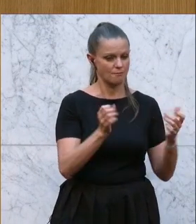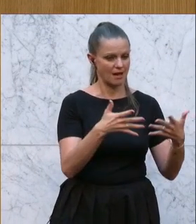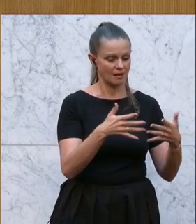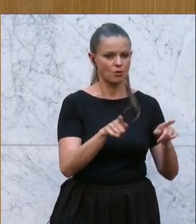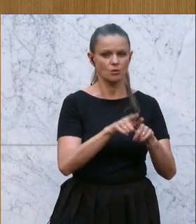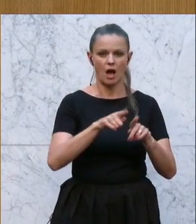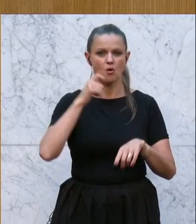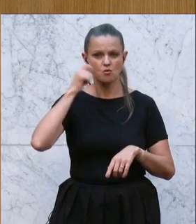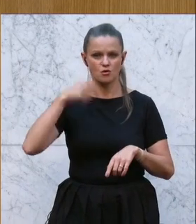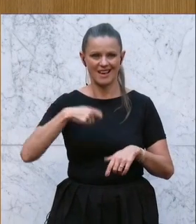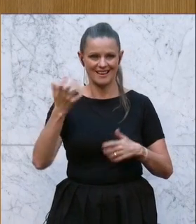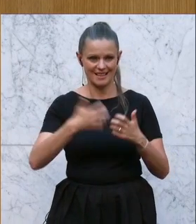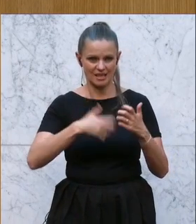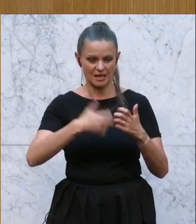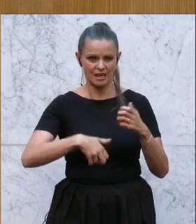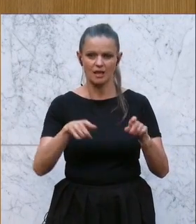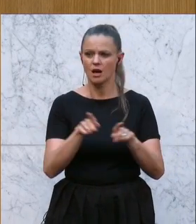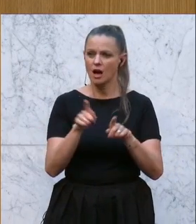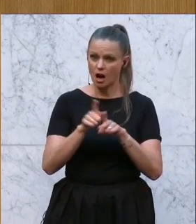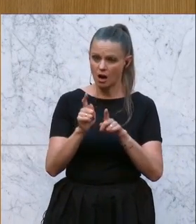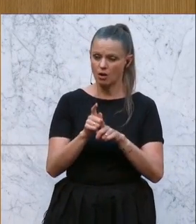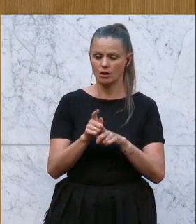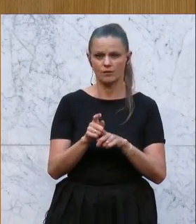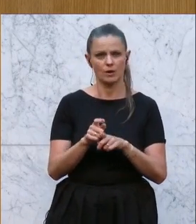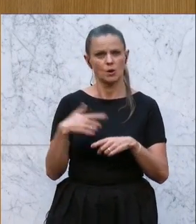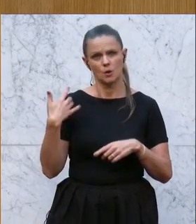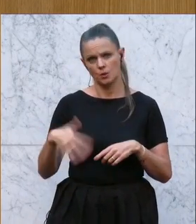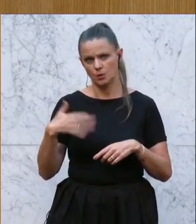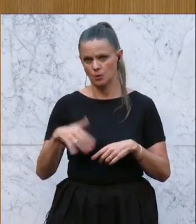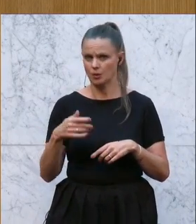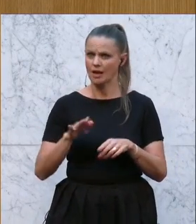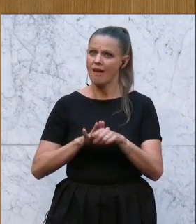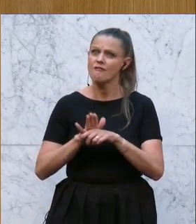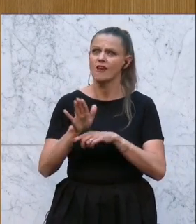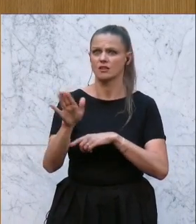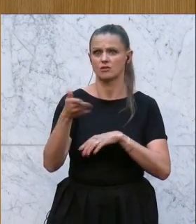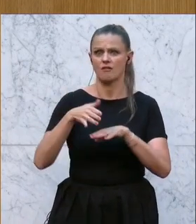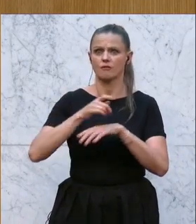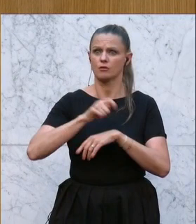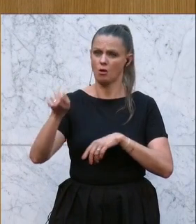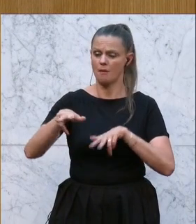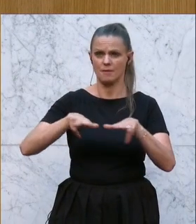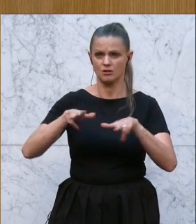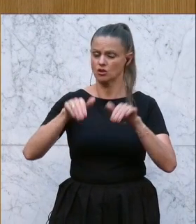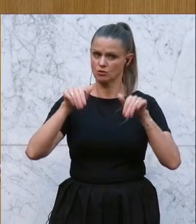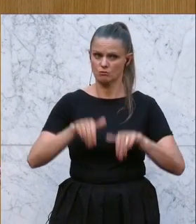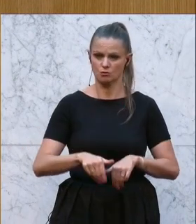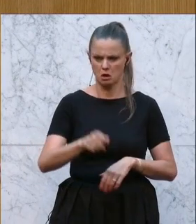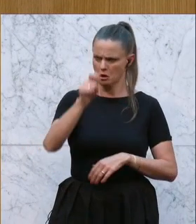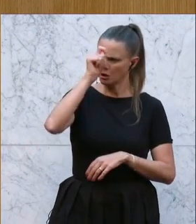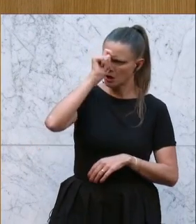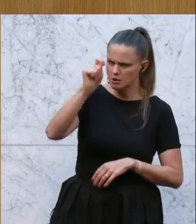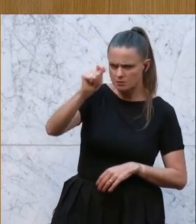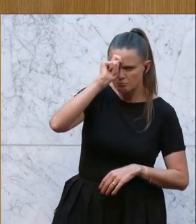Ukraine-Krieg jetzt auch noch die enorme Inflation zu managen haben. Respekt, kann ich da nur sagen, wirklich